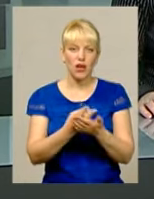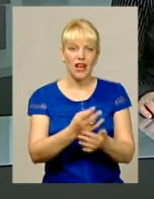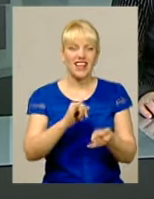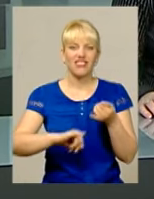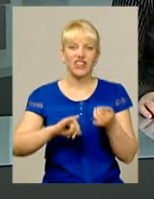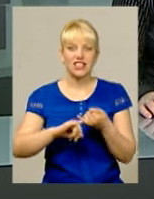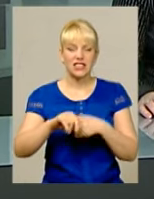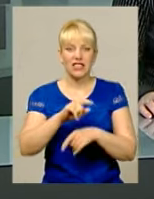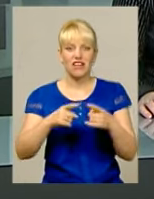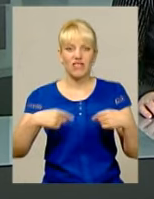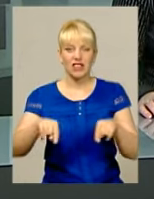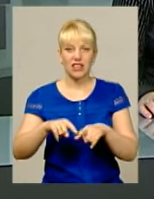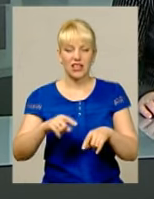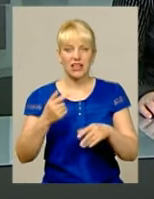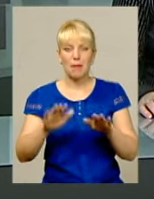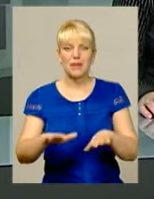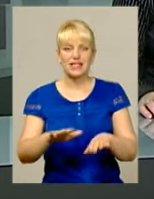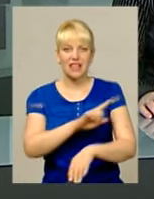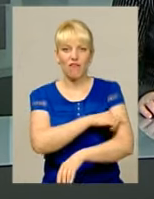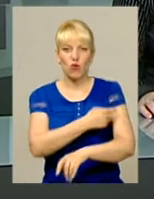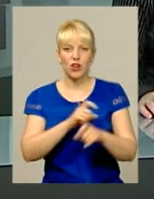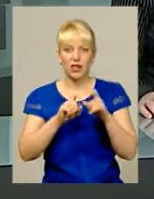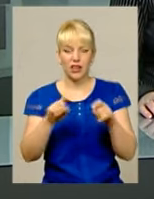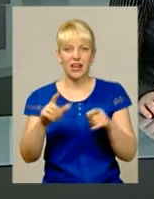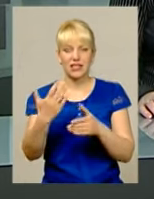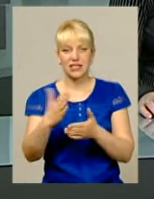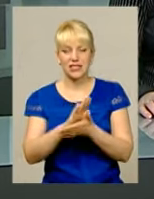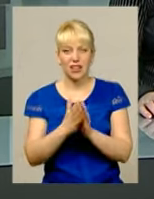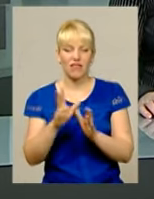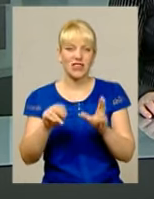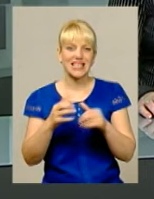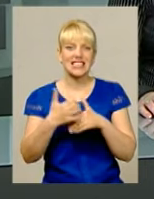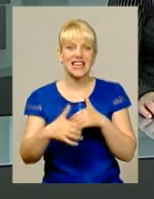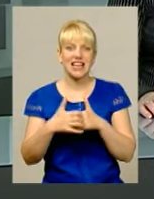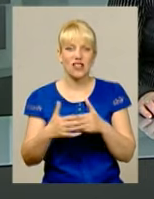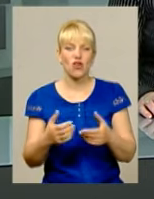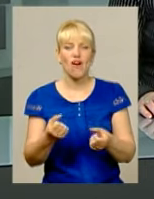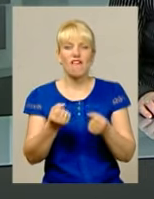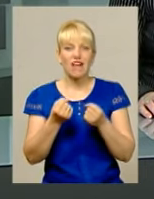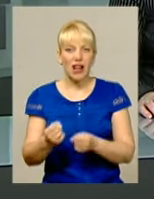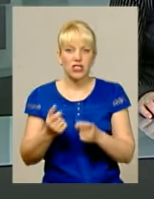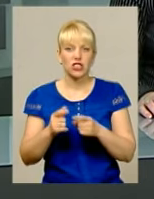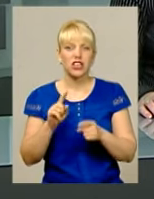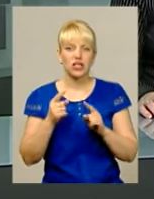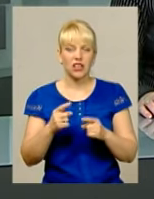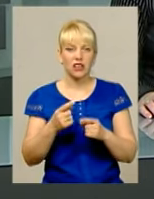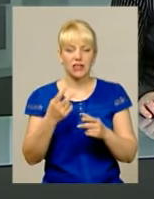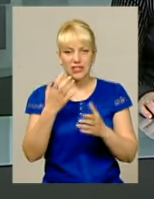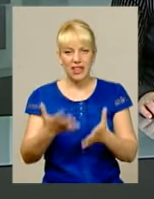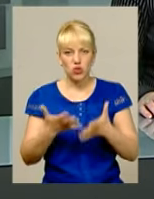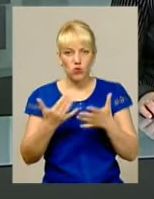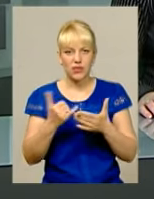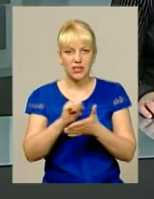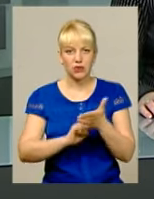відділення місцевої лікарні Їх стан оцінюють як середньо важкий. Наразі фахівці з'ясовують причини виникнення спалаху кишкової